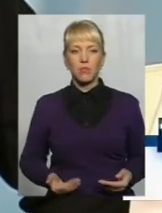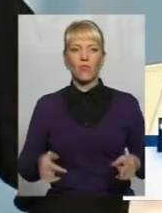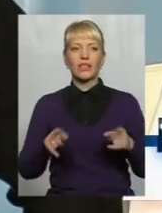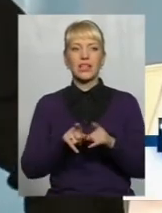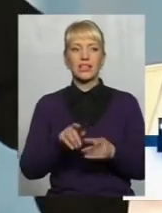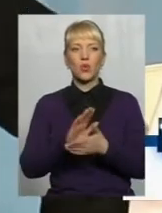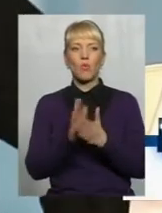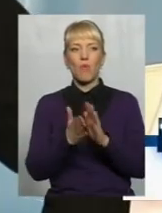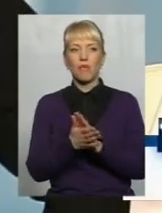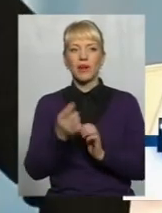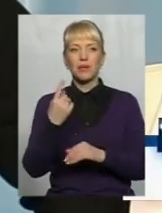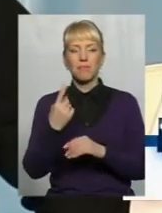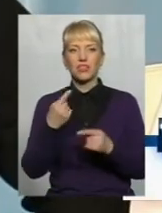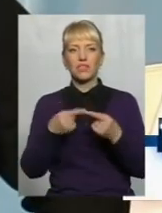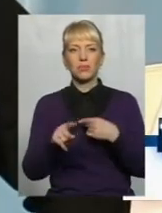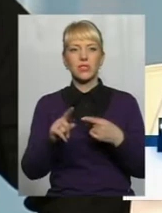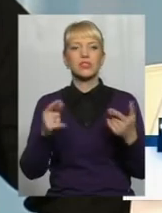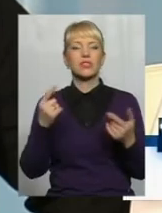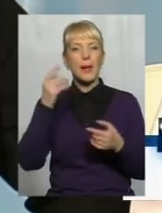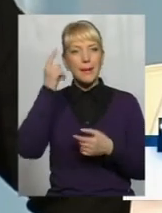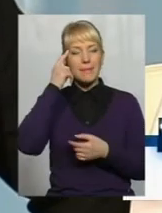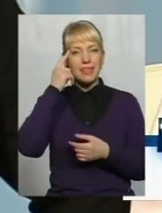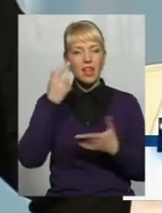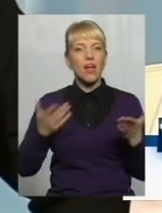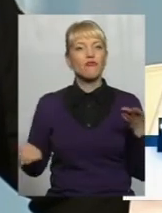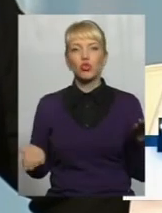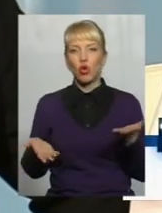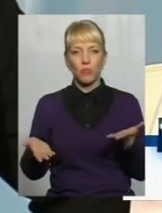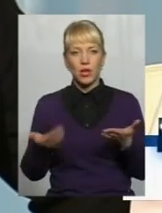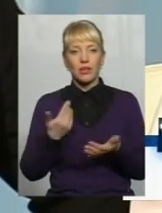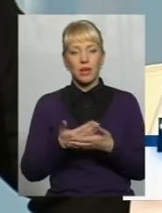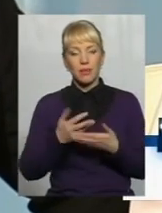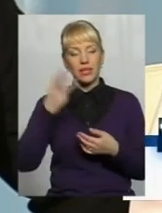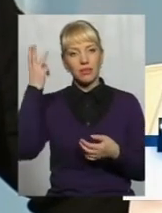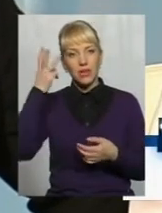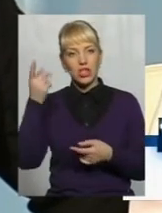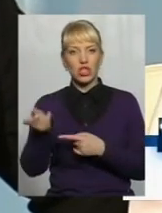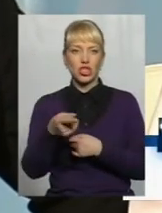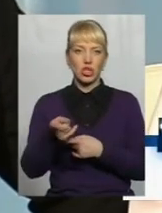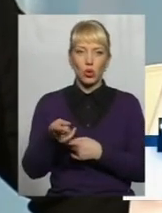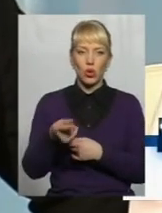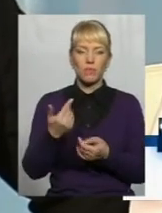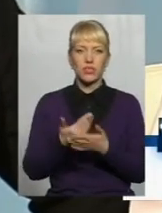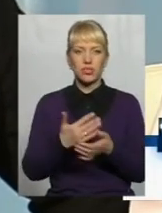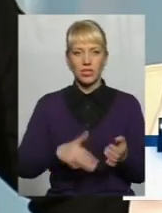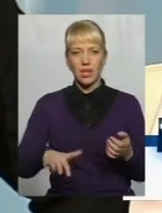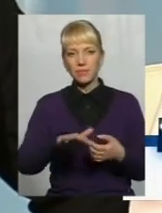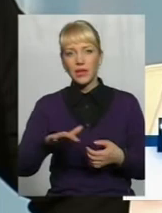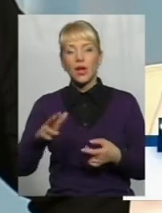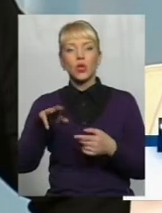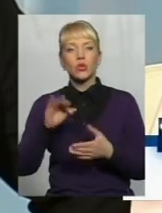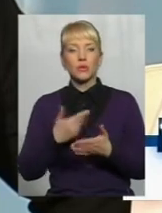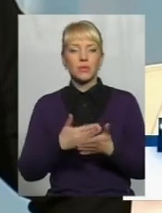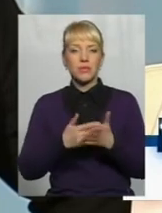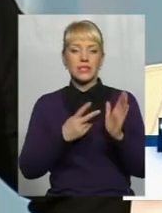перше, відмінність ментальна в чому? Якщо проаналізувати Хмельниччину, Тернопільщину Я думаю, що десь